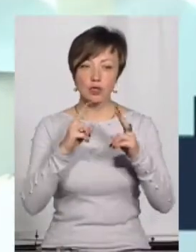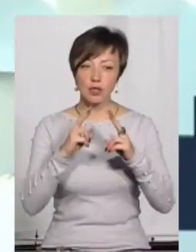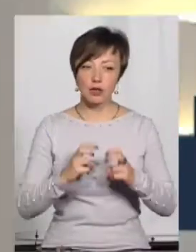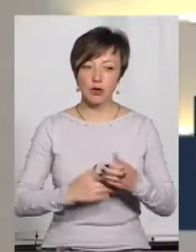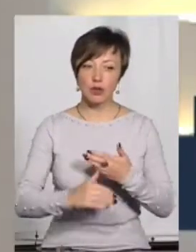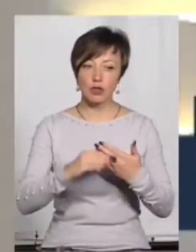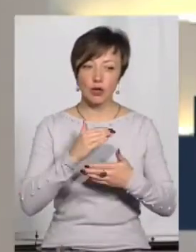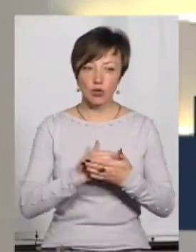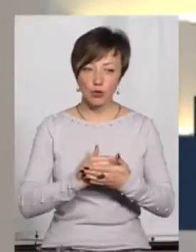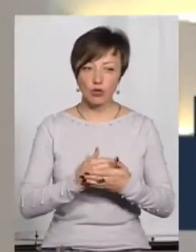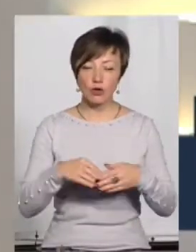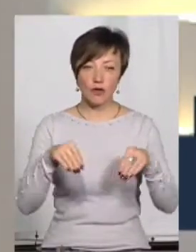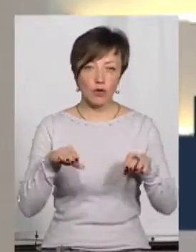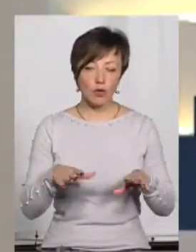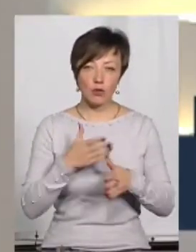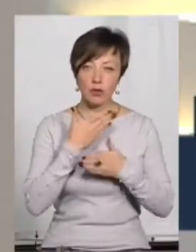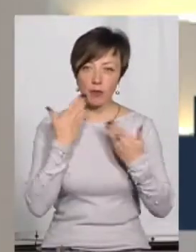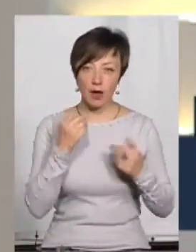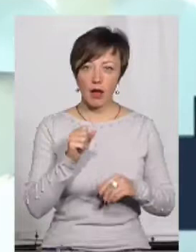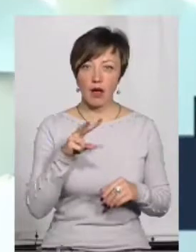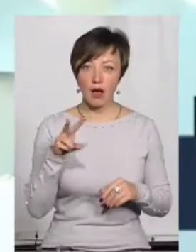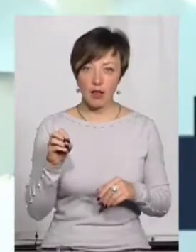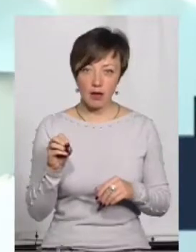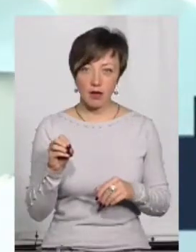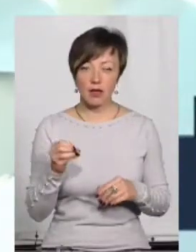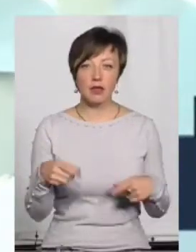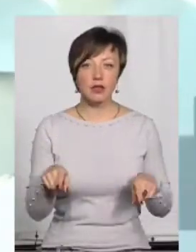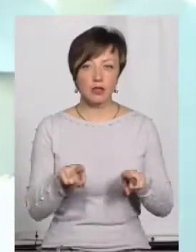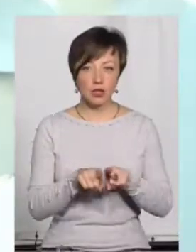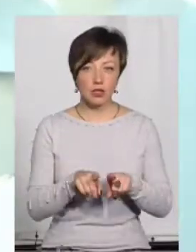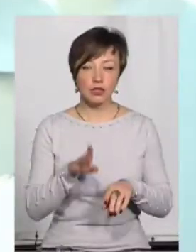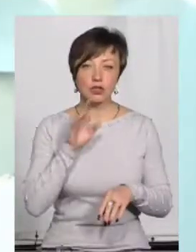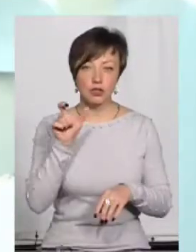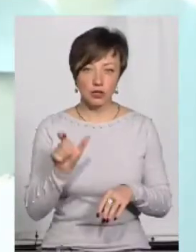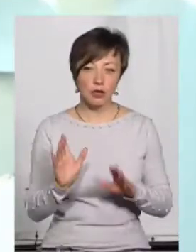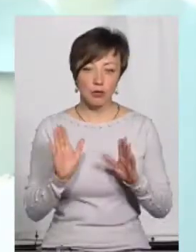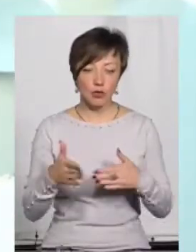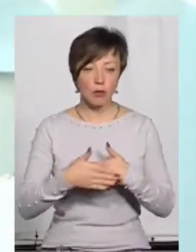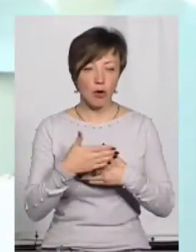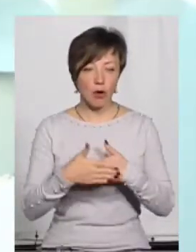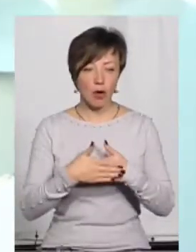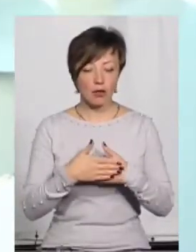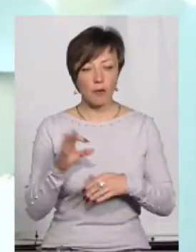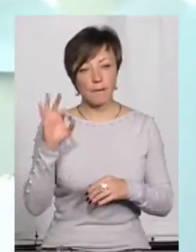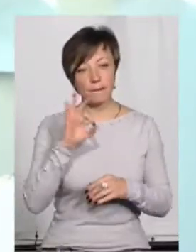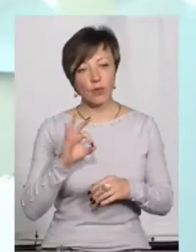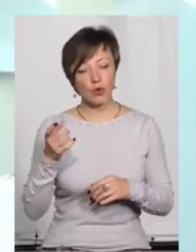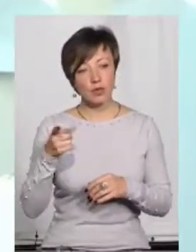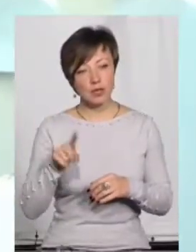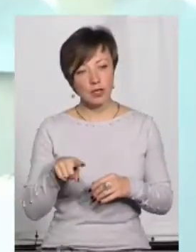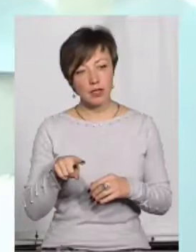ще остаточного вироку немає. Але, ну, теж жінка буде покарана. Стосовно того,